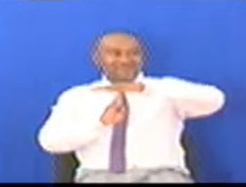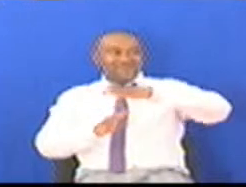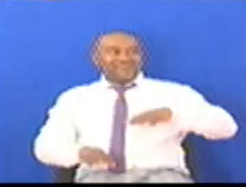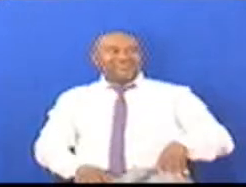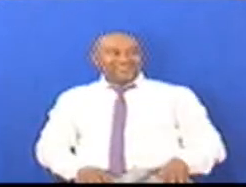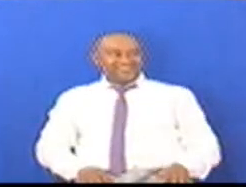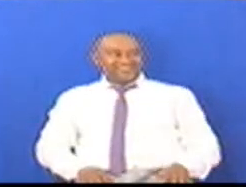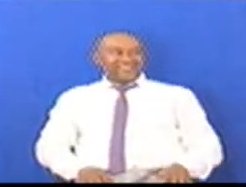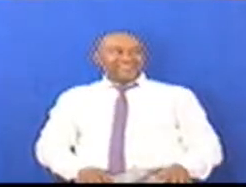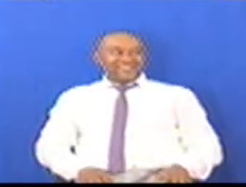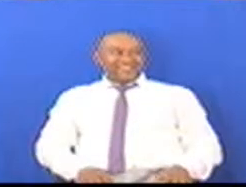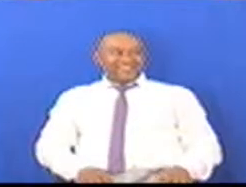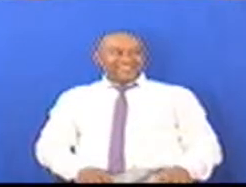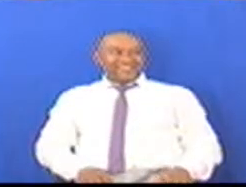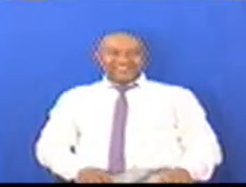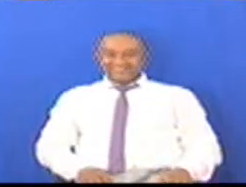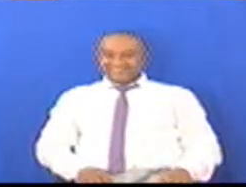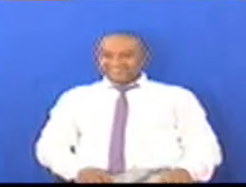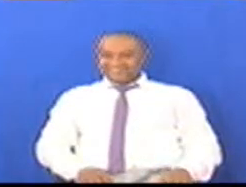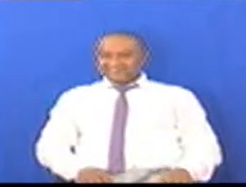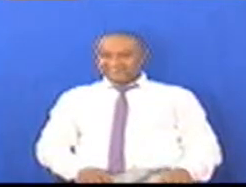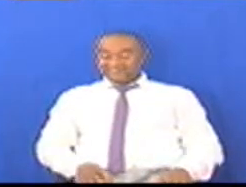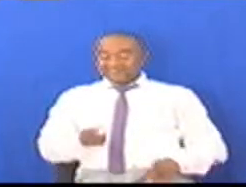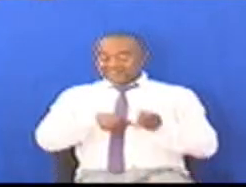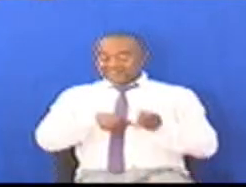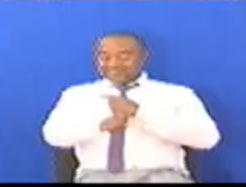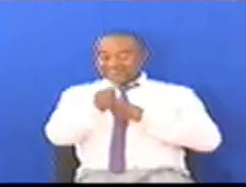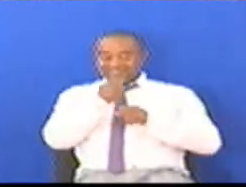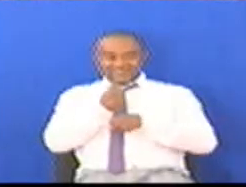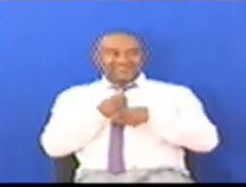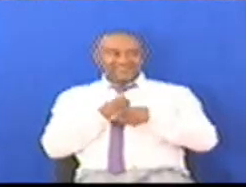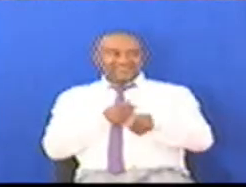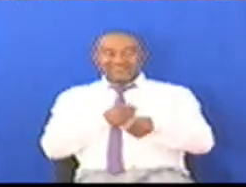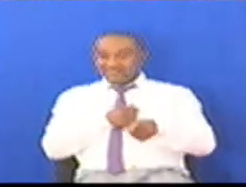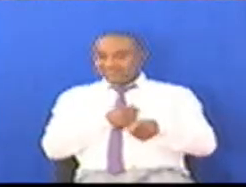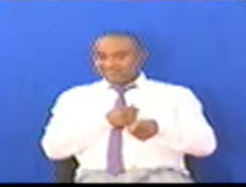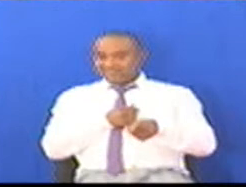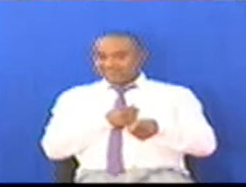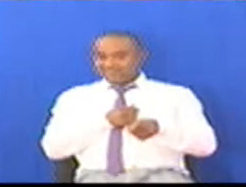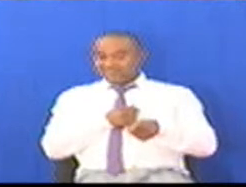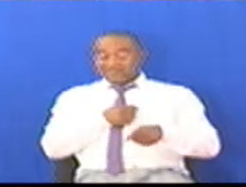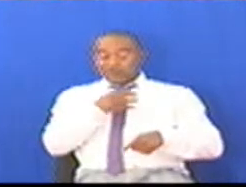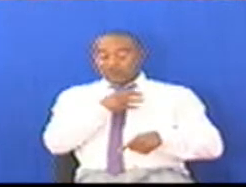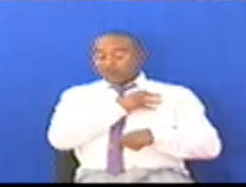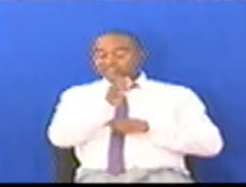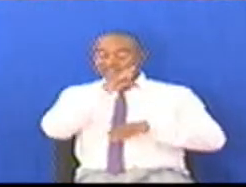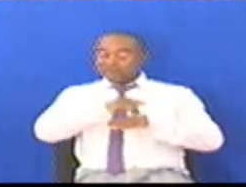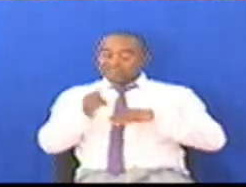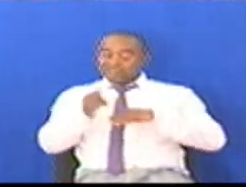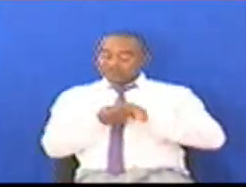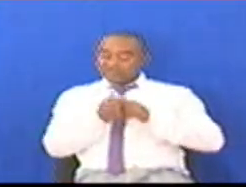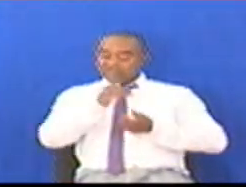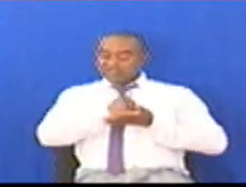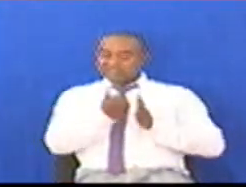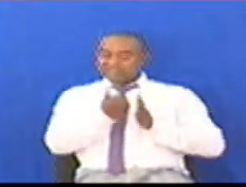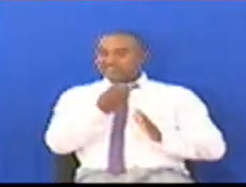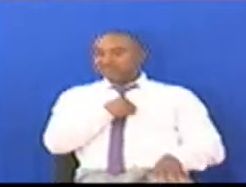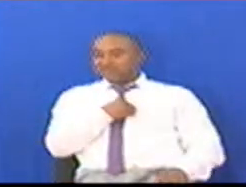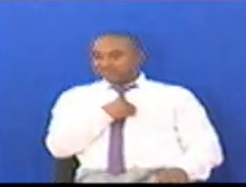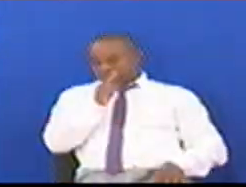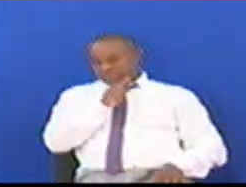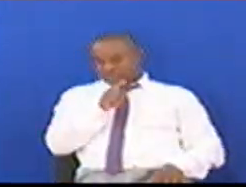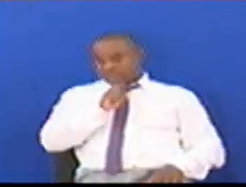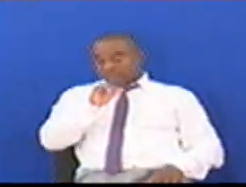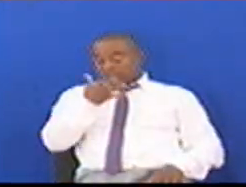Mwishmua Mwishmua Speaker Kwenye Bajeti Mwishmua Waziri Hame Gusia Sola La Sector Binafsi Hakika